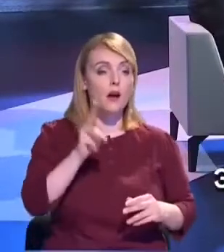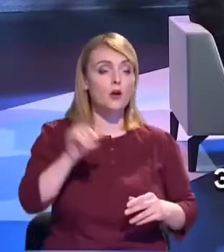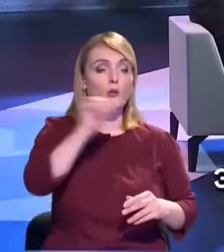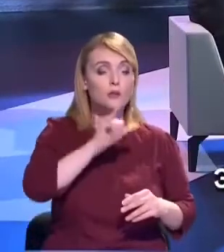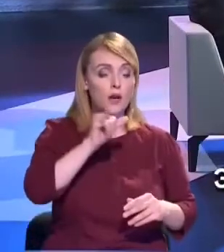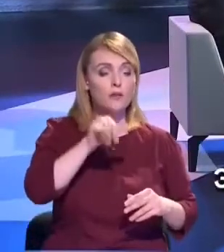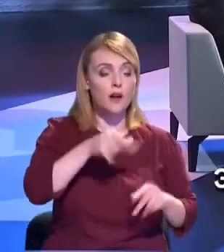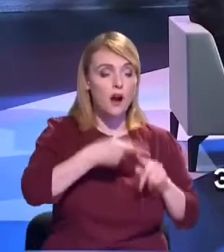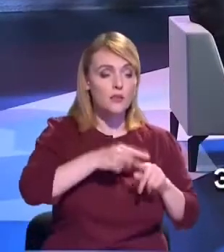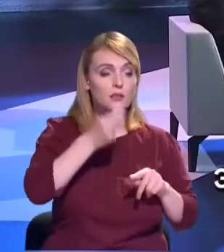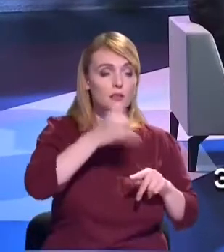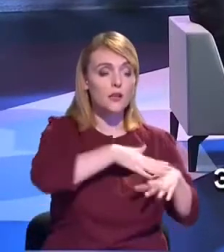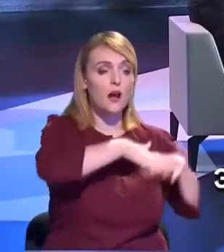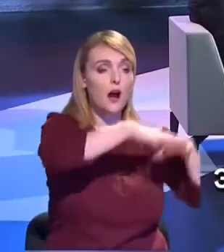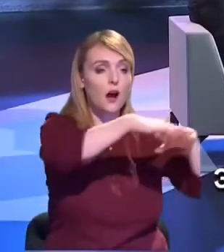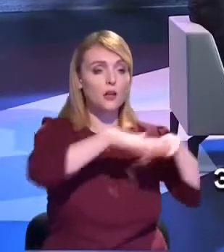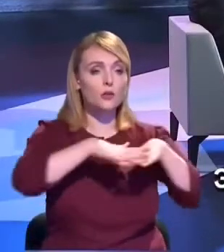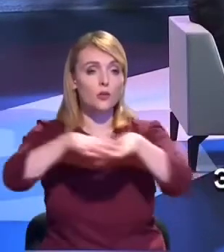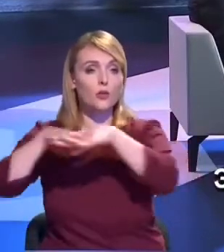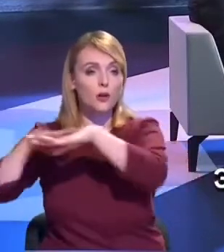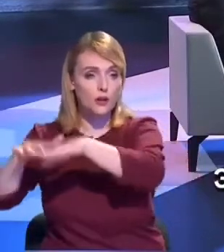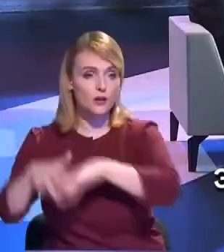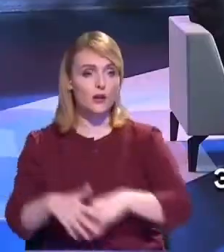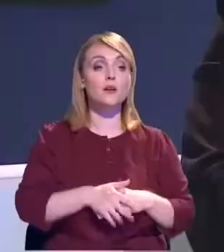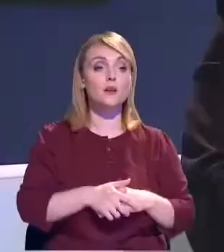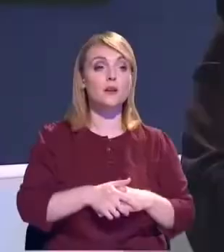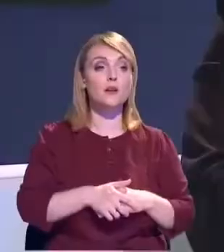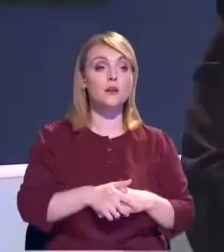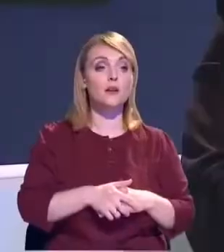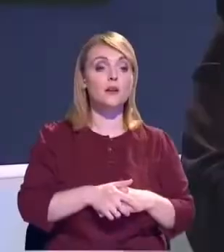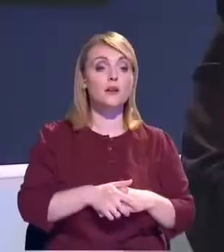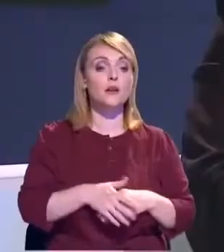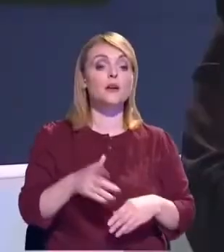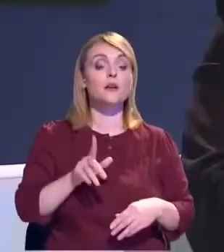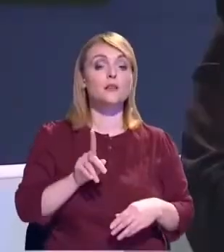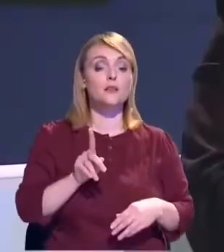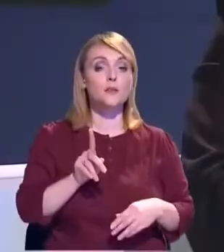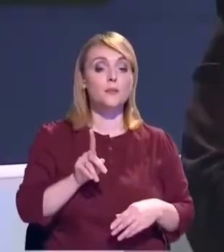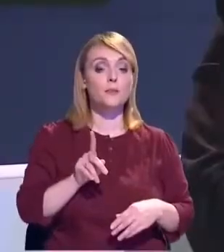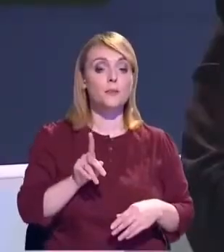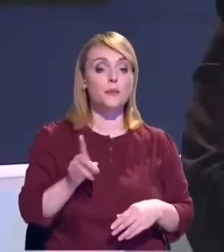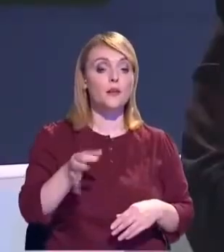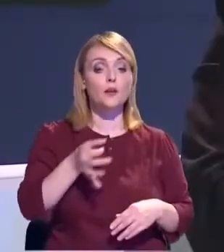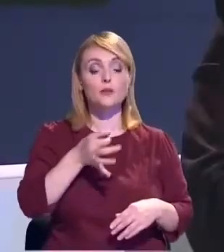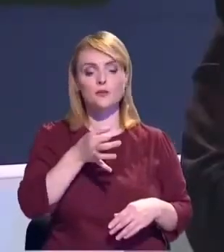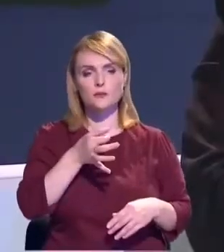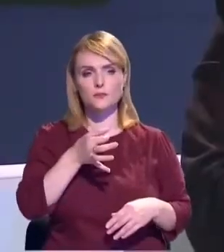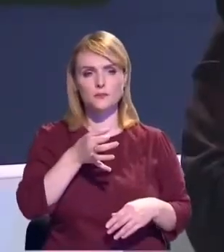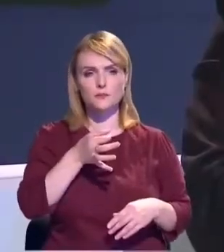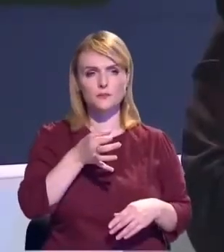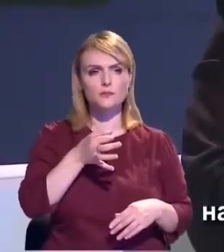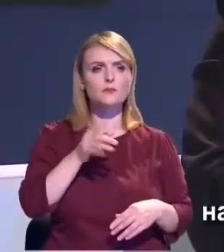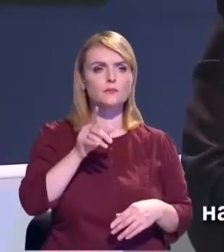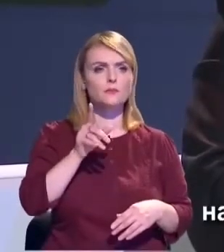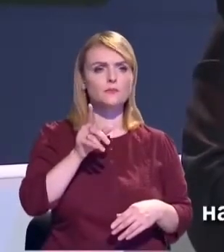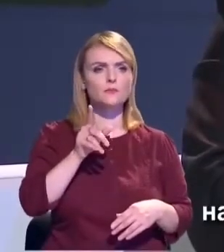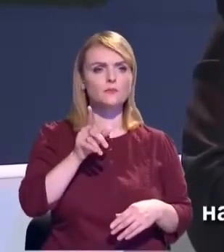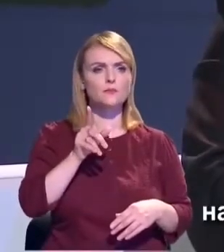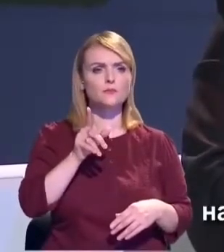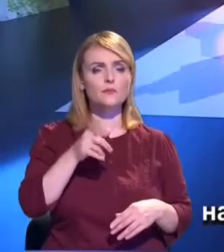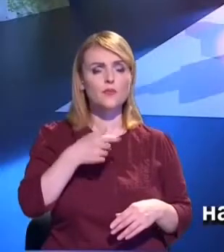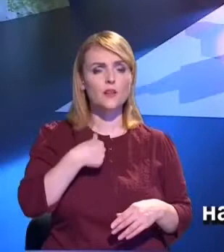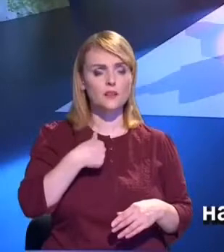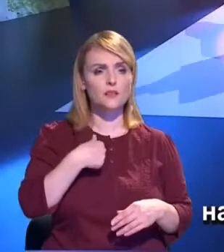ce înțelegeți dumneavoastră pentru un indicator de eficiență. Cel puțin pentru noi, un indicator de eficiență ar fi că orice proiect de Un indicator de eficiență pentru noi și